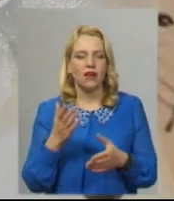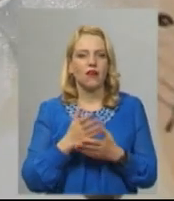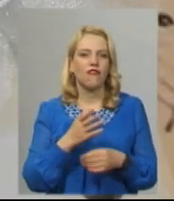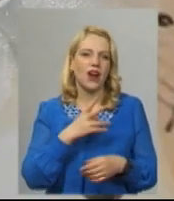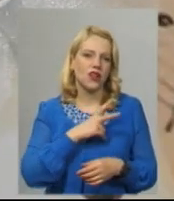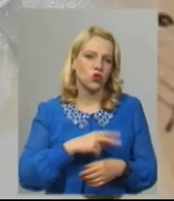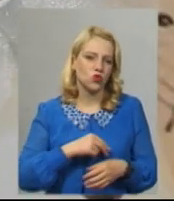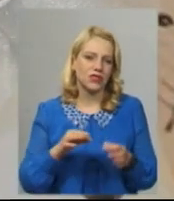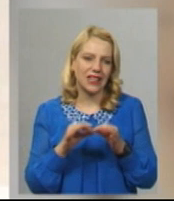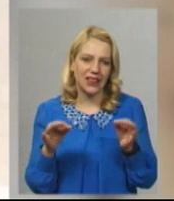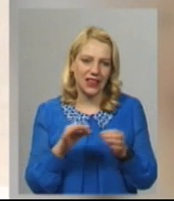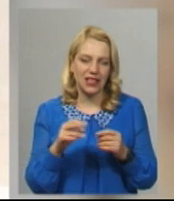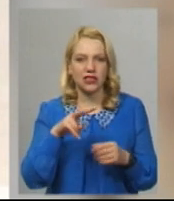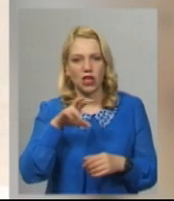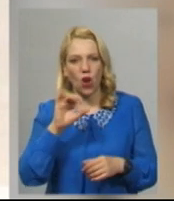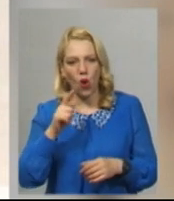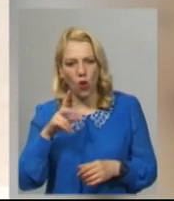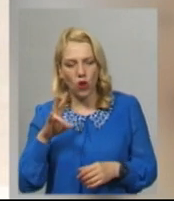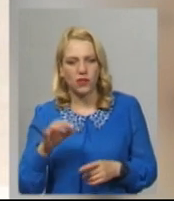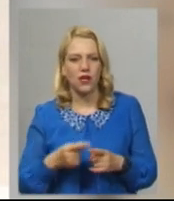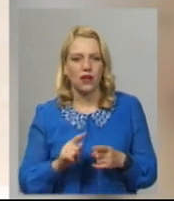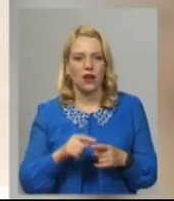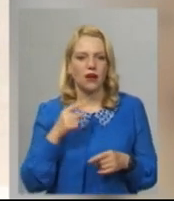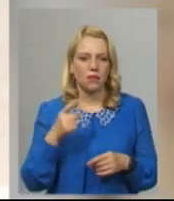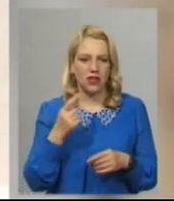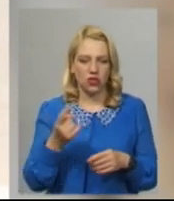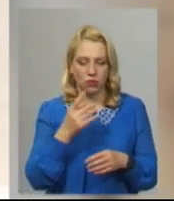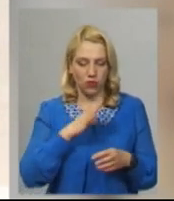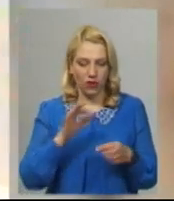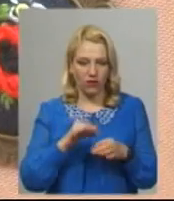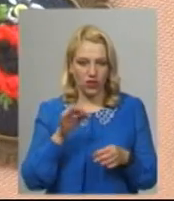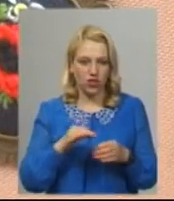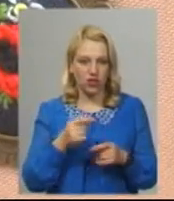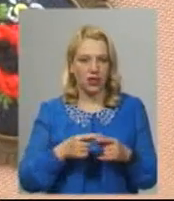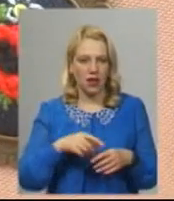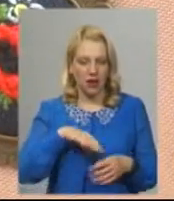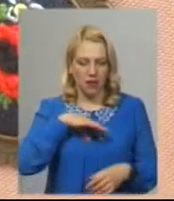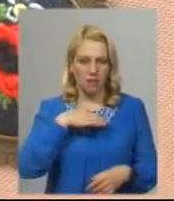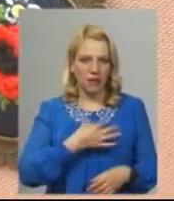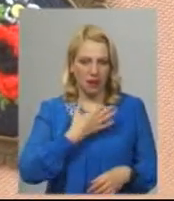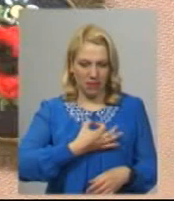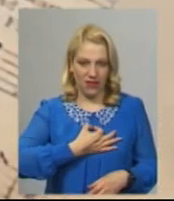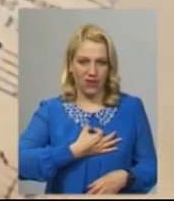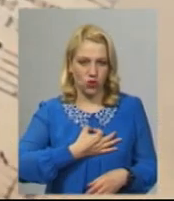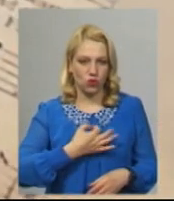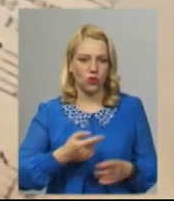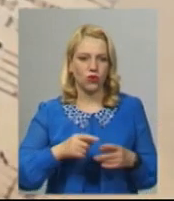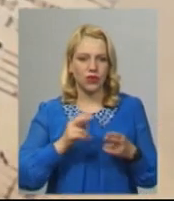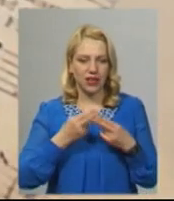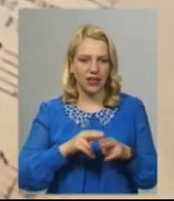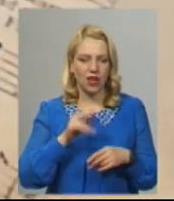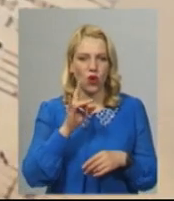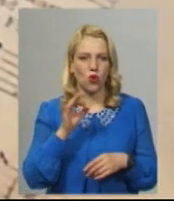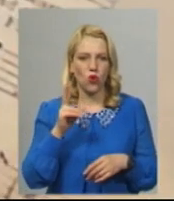муліне та кольоровий льон або тканинно-рівномірку Першою вона вишила підвізку у техніці Rococo Це така універсальна прикраса, яка може підійти під